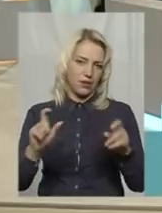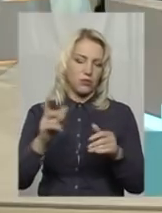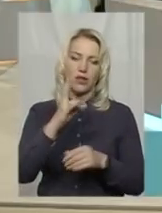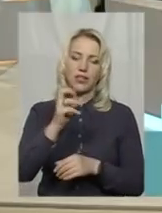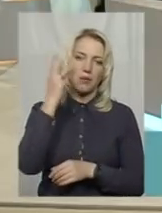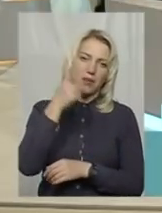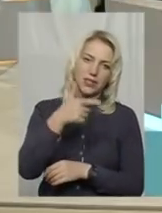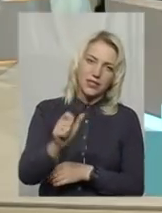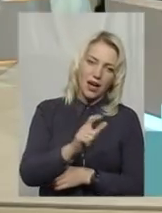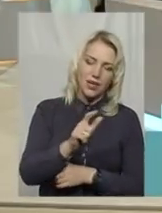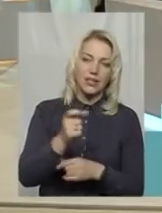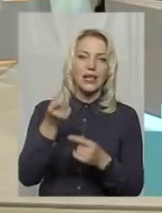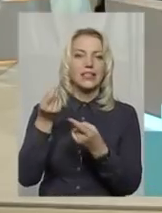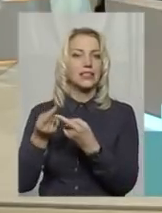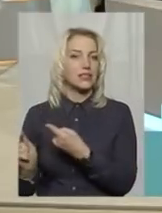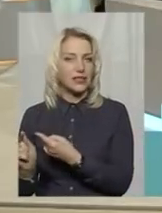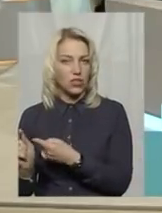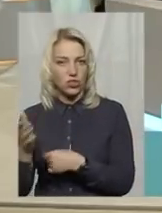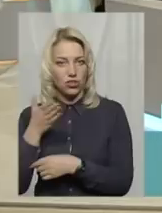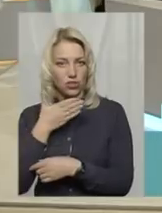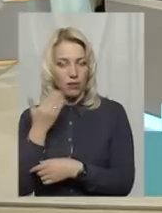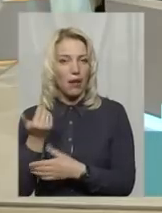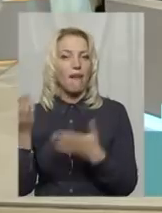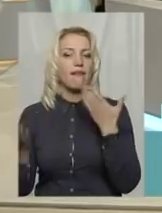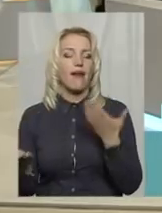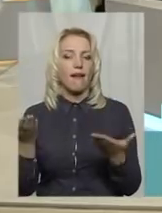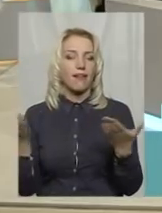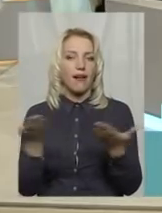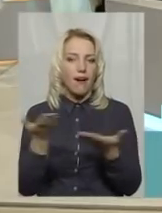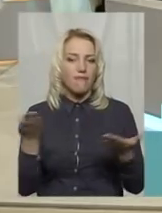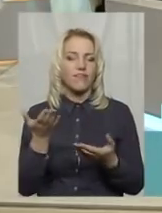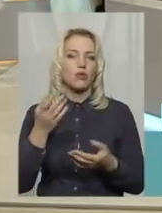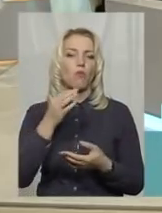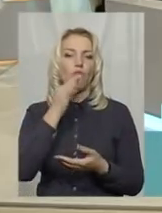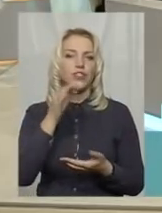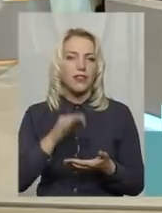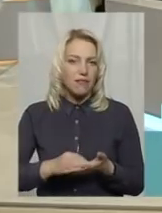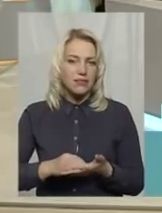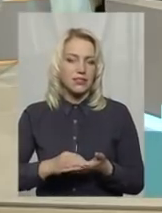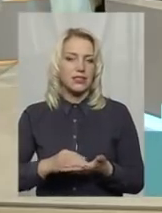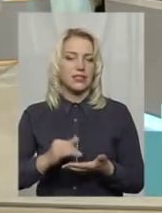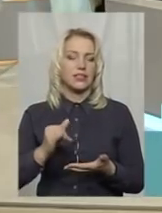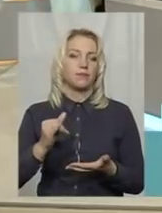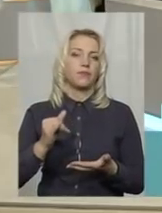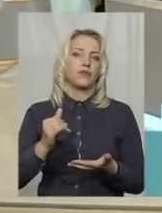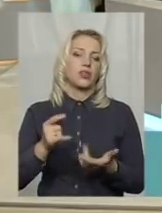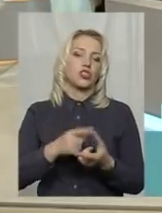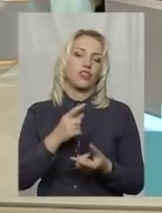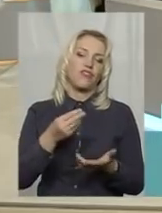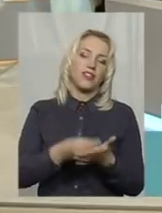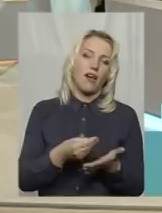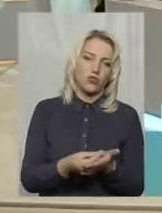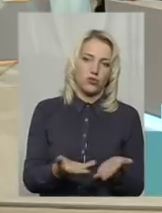ні з яким-небудь іншим, яка відповідальність, чи буде вона відповідати, чи то фінансово, чи то